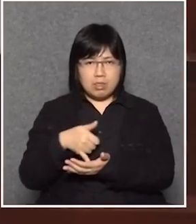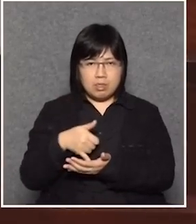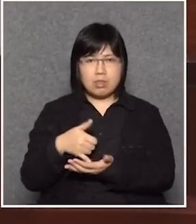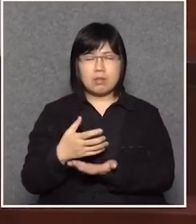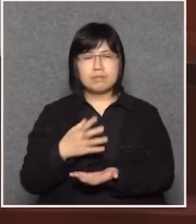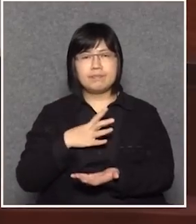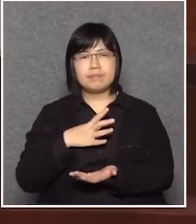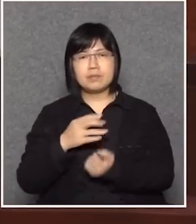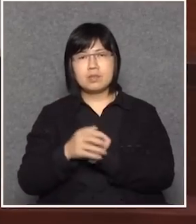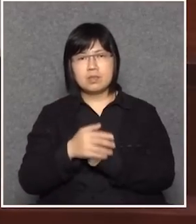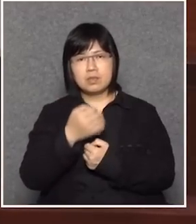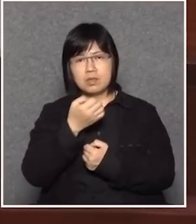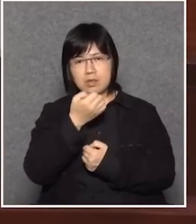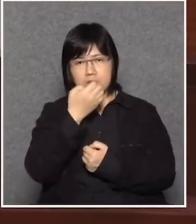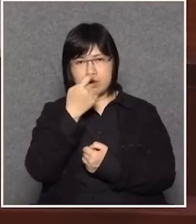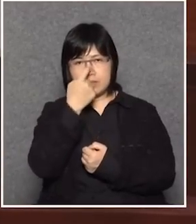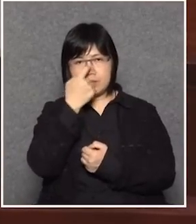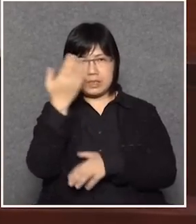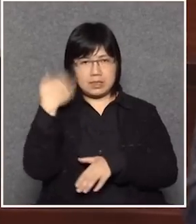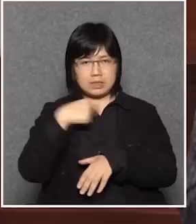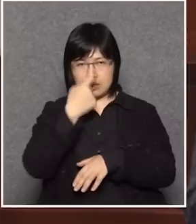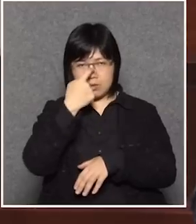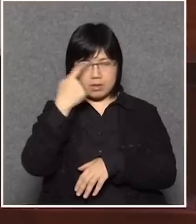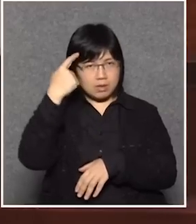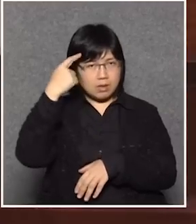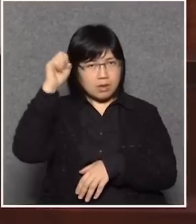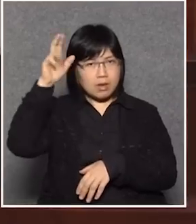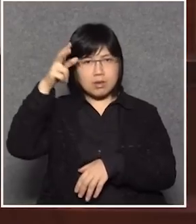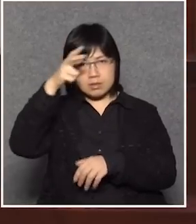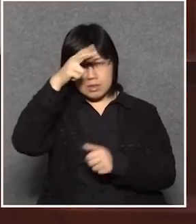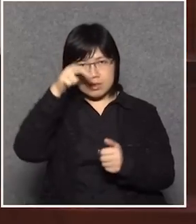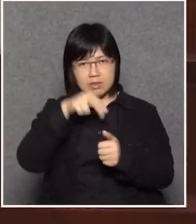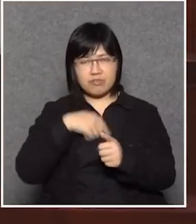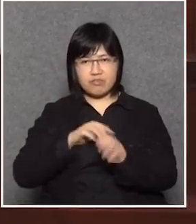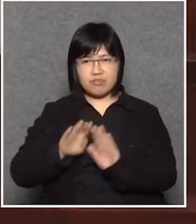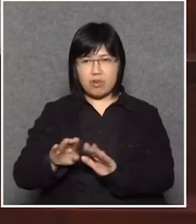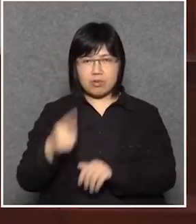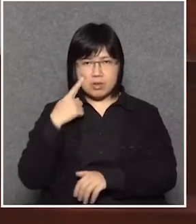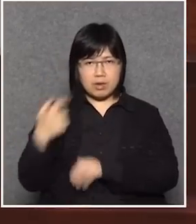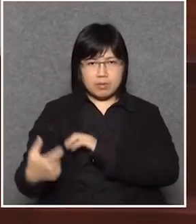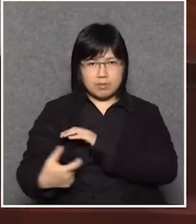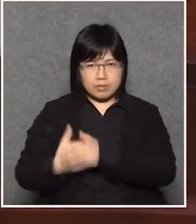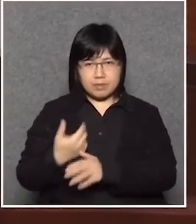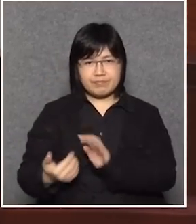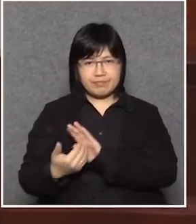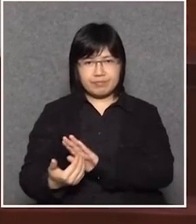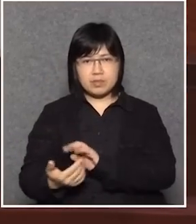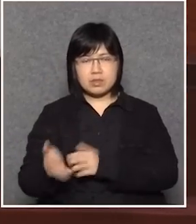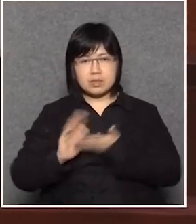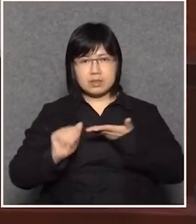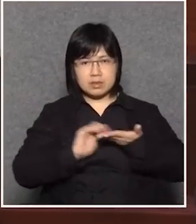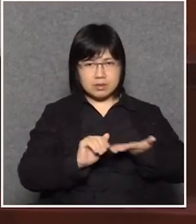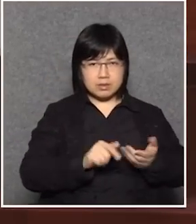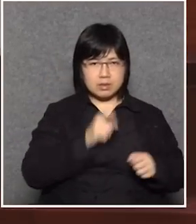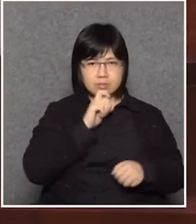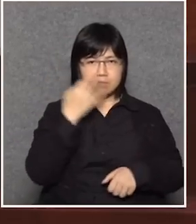港英時代英國人想到政治防腐澄清理智的機制主要是三個一個